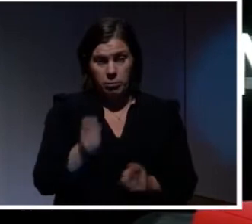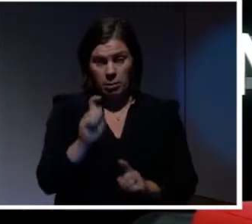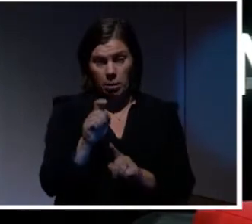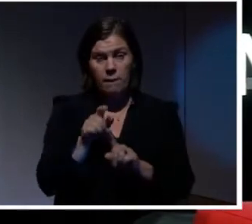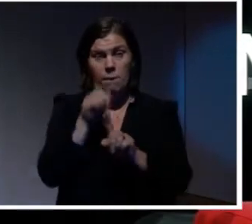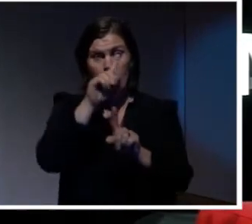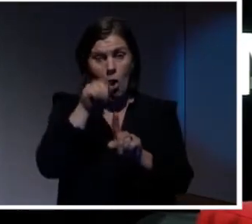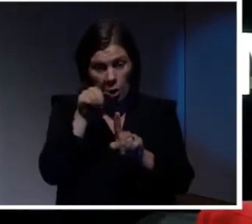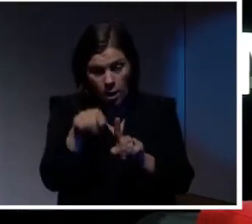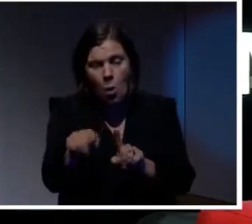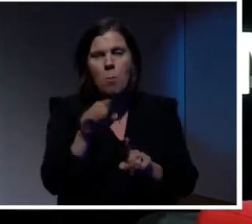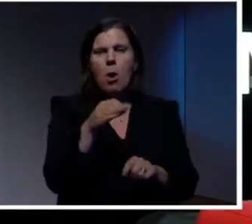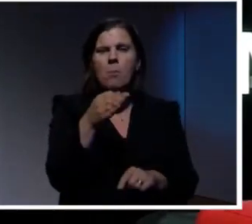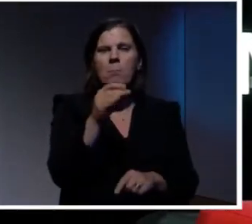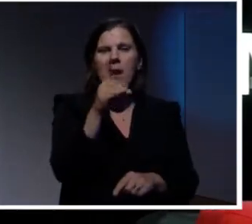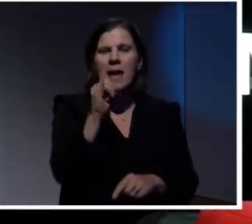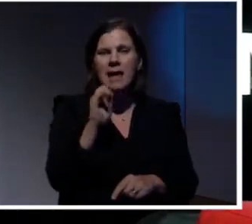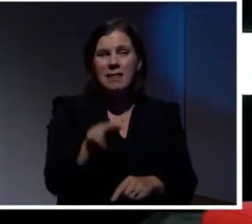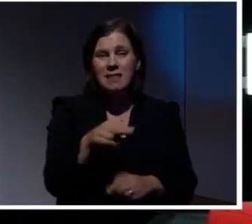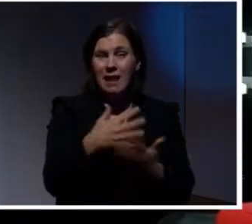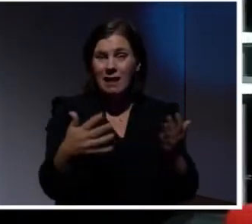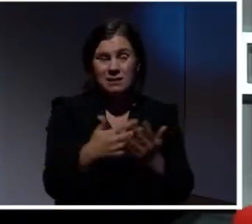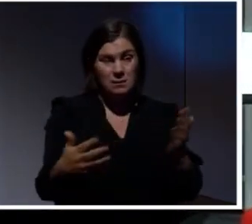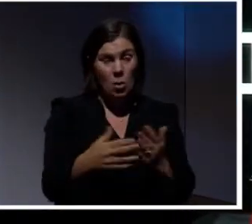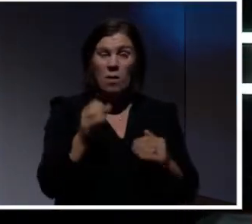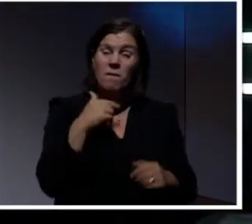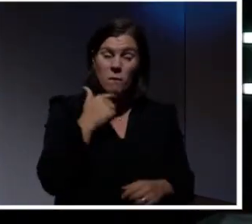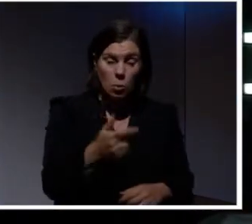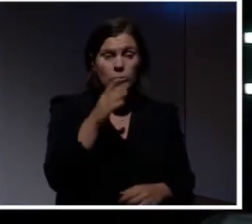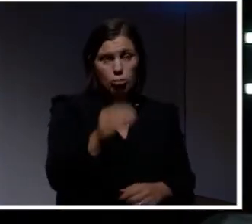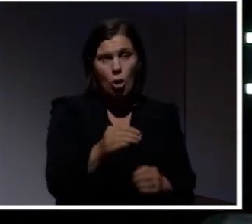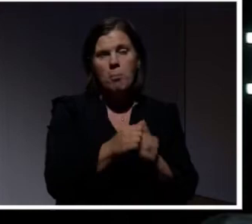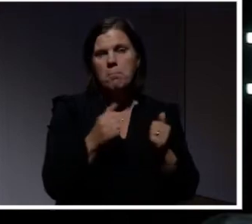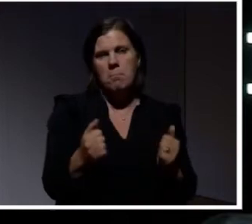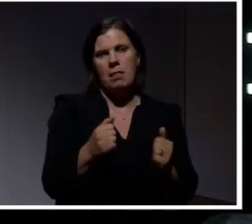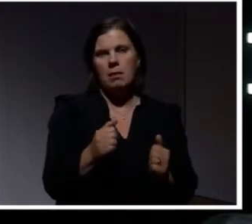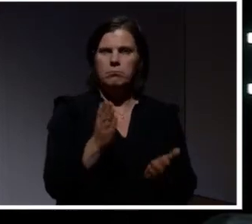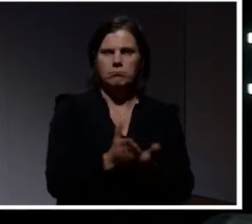leder. Har man plain text är det fult som bara den. Men det funkar. Jag ser vad det gör.